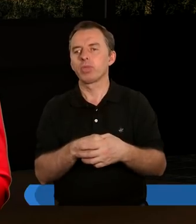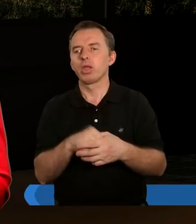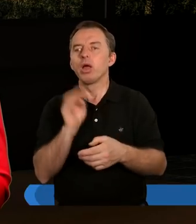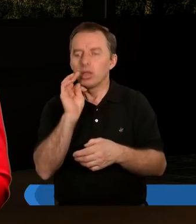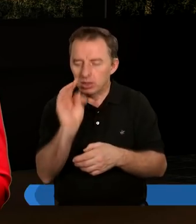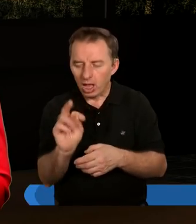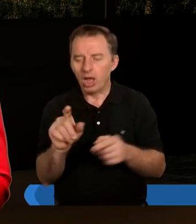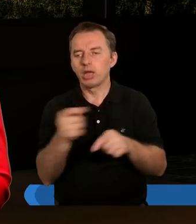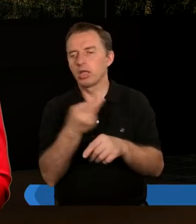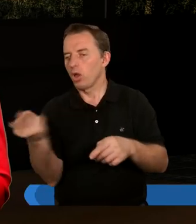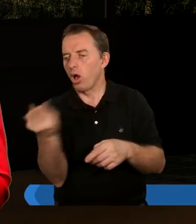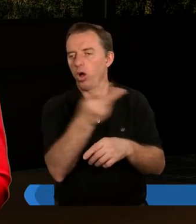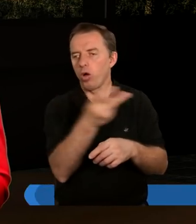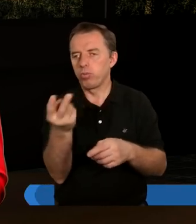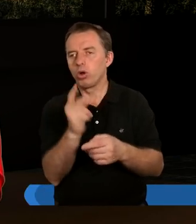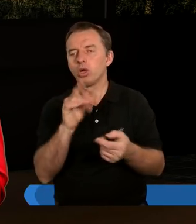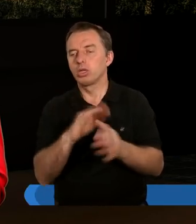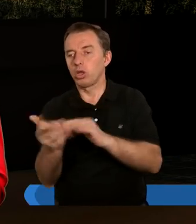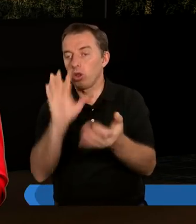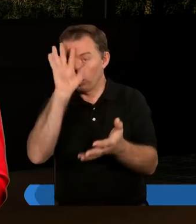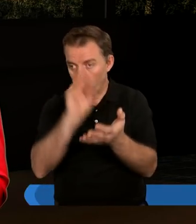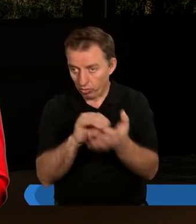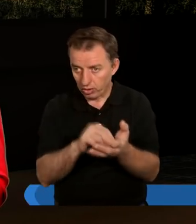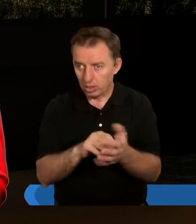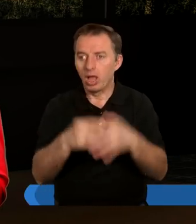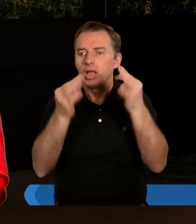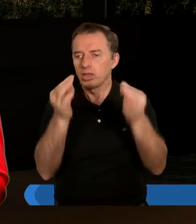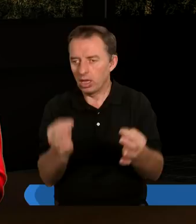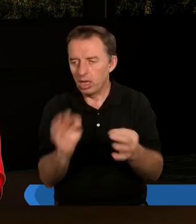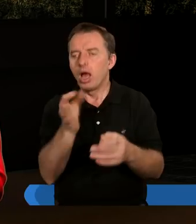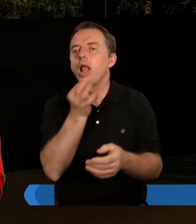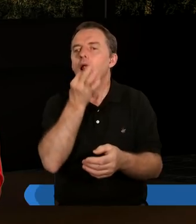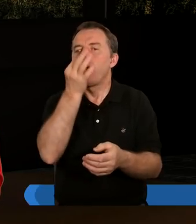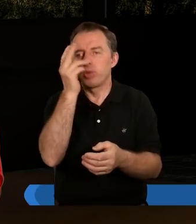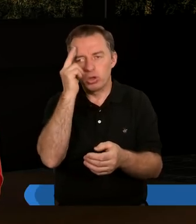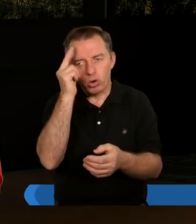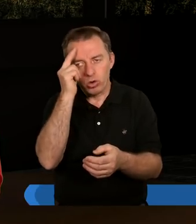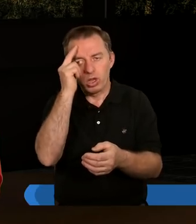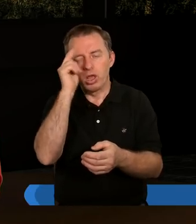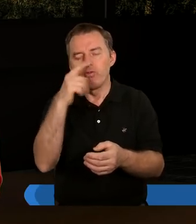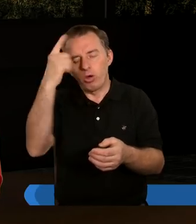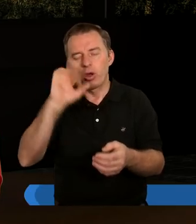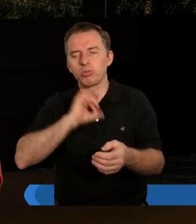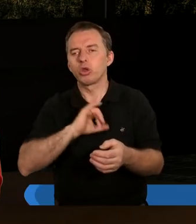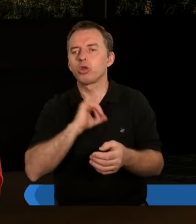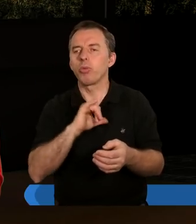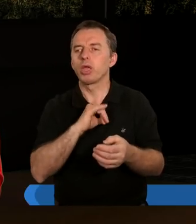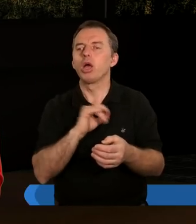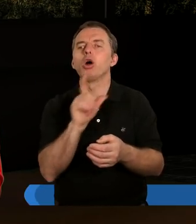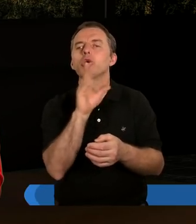Także z obu stron, to jest piękne doświadczenie. A na teraz ja bym jeszcze tak, może żeby to lepiej zrozumieć, przetłumaczyła, wyobraźmy sobie,